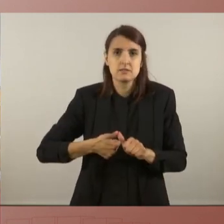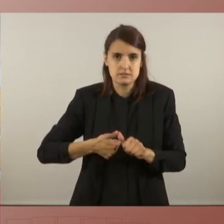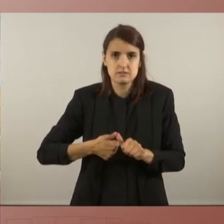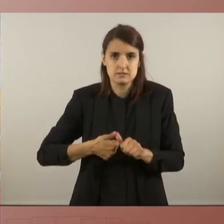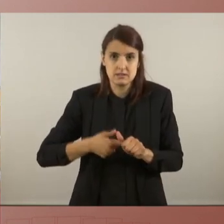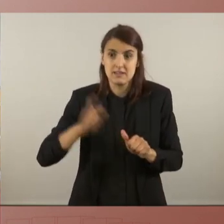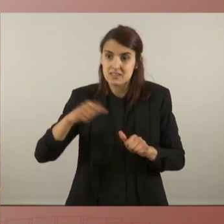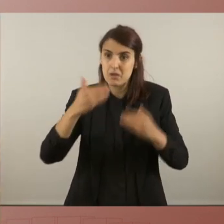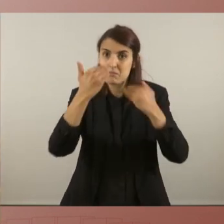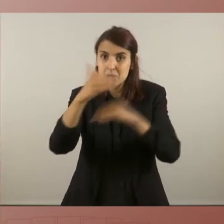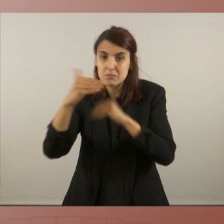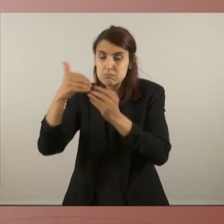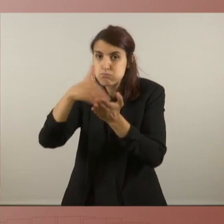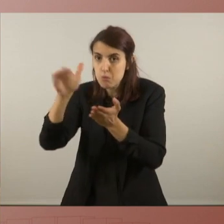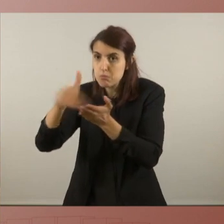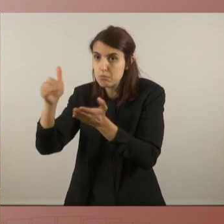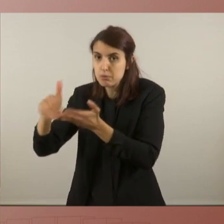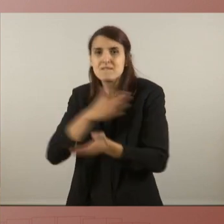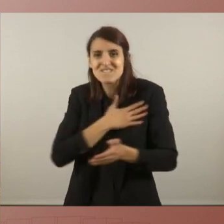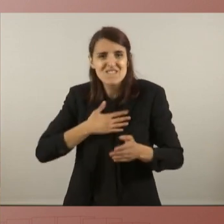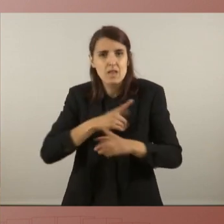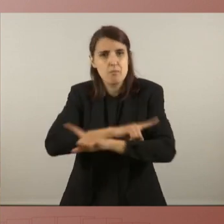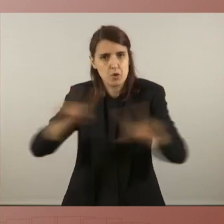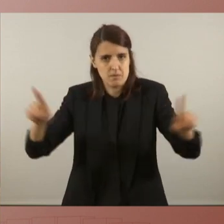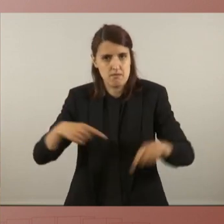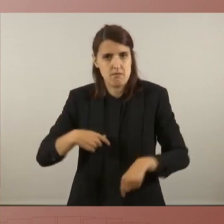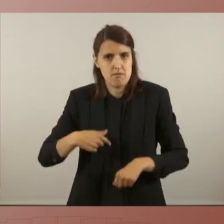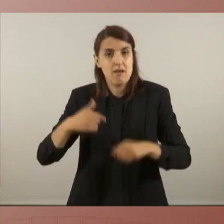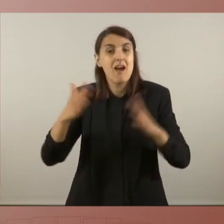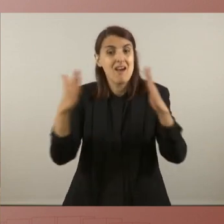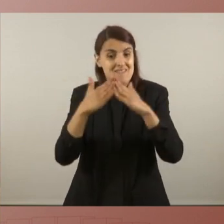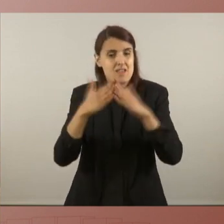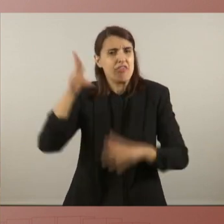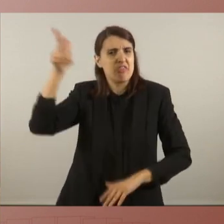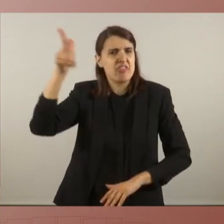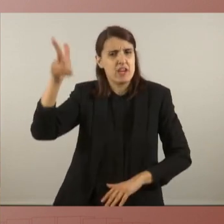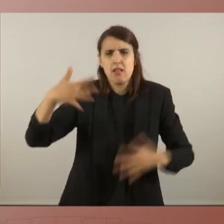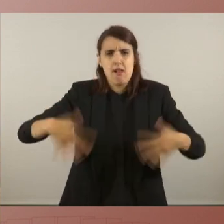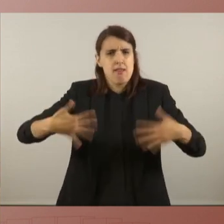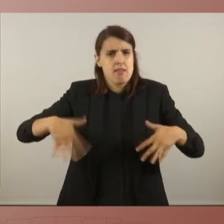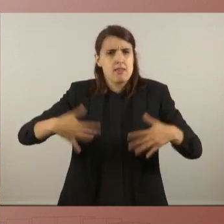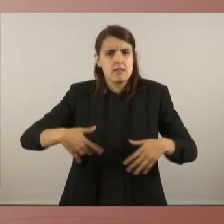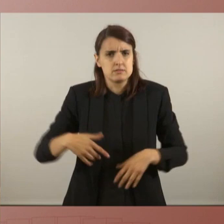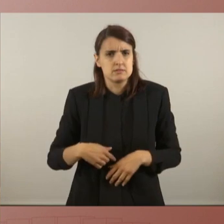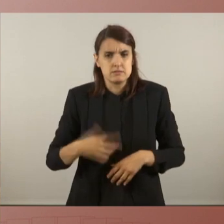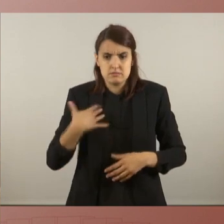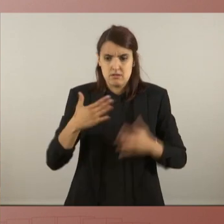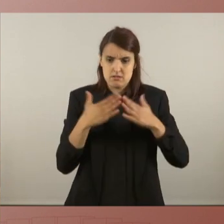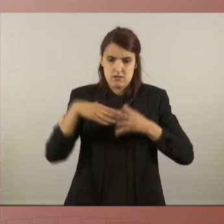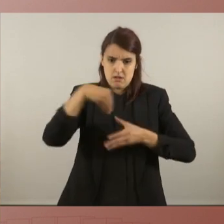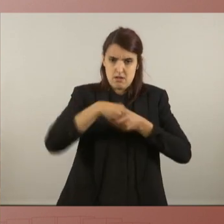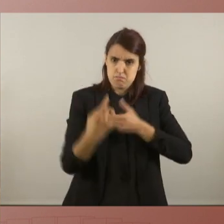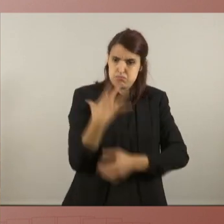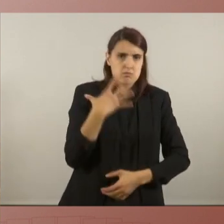desnonaments ho direm i ho lluitarem cada dia l'habitatge és un dret que cal garantir ningú pot ser expulsat de casa seva